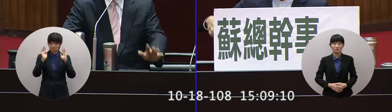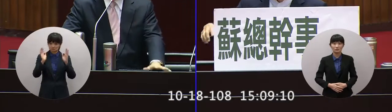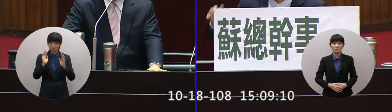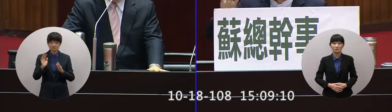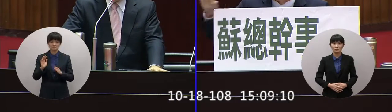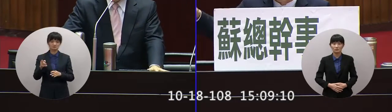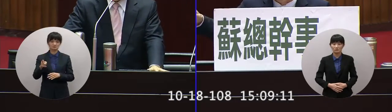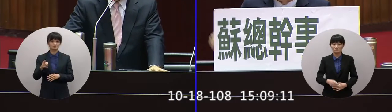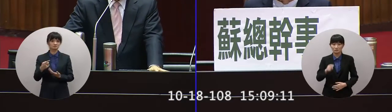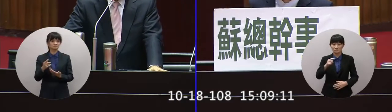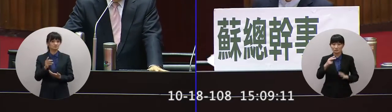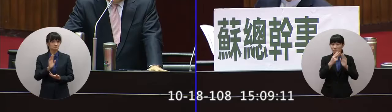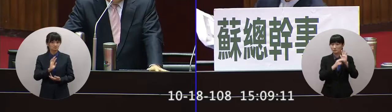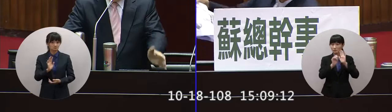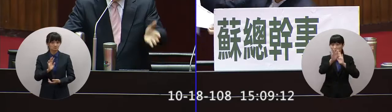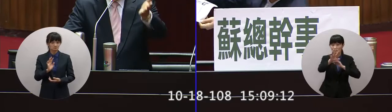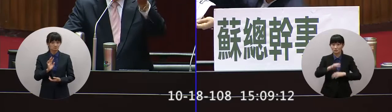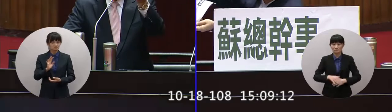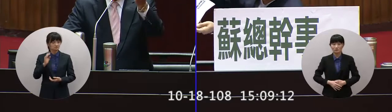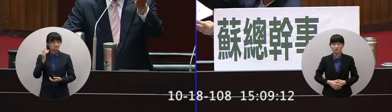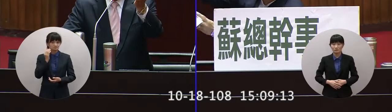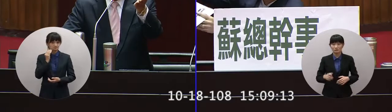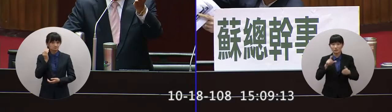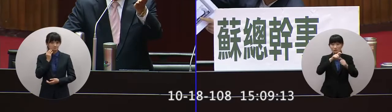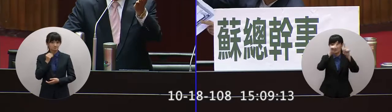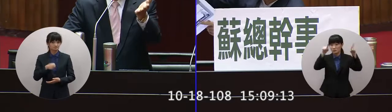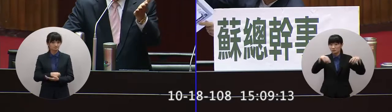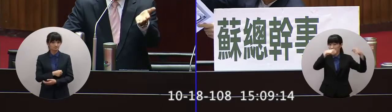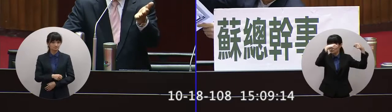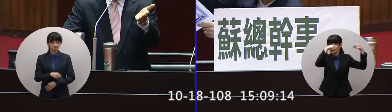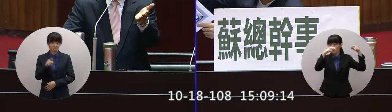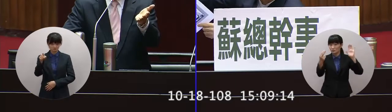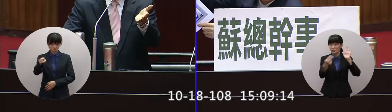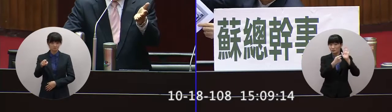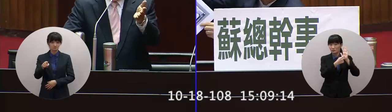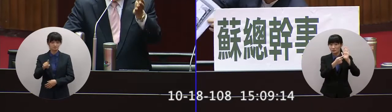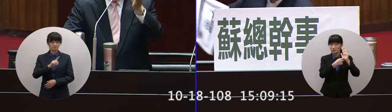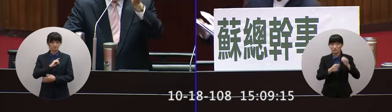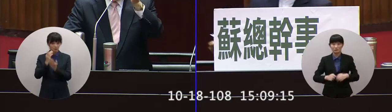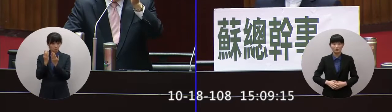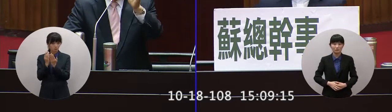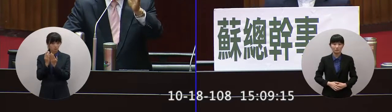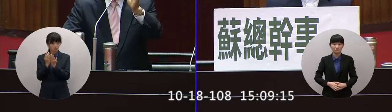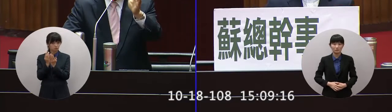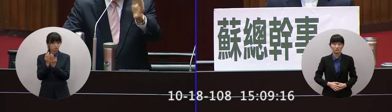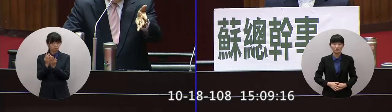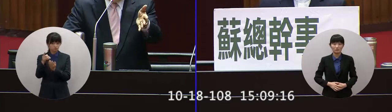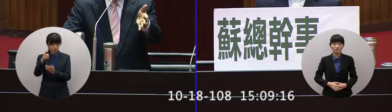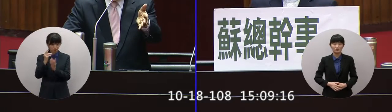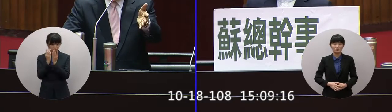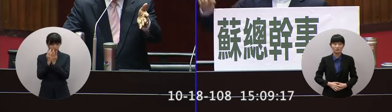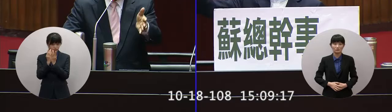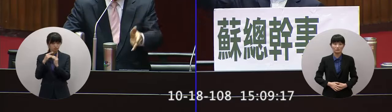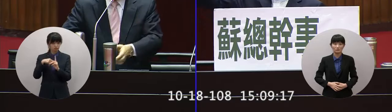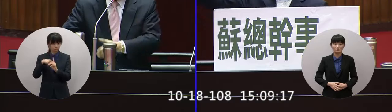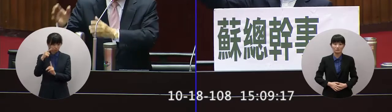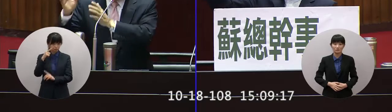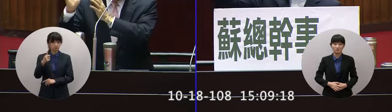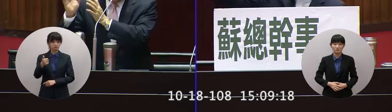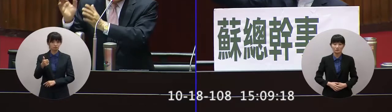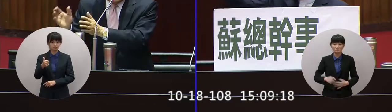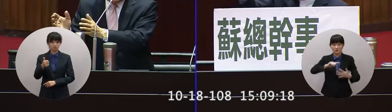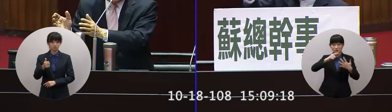我很多國政要談我方面都聽不以委員的學養我後面有很多委員的學養跟